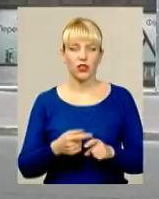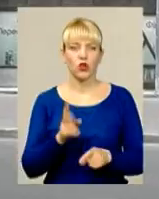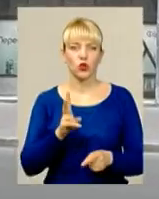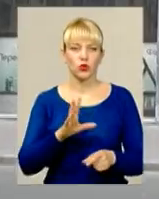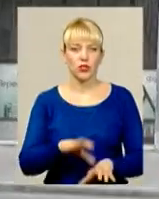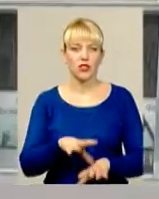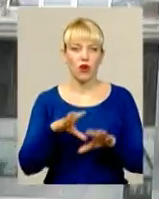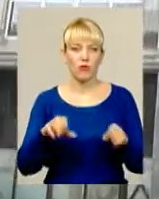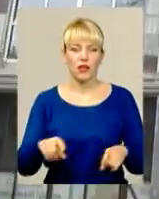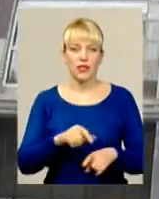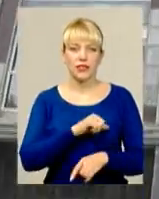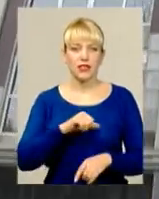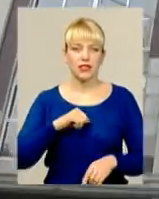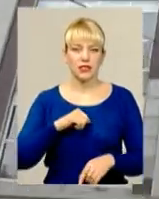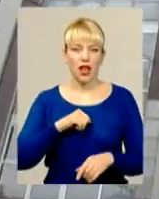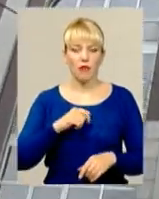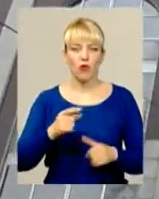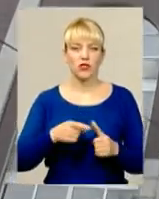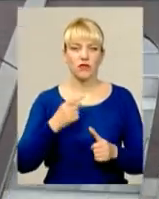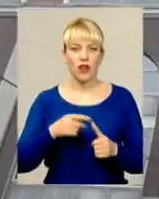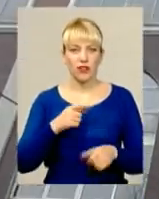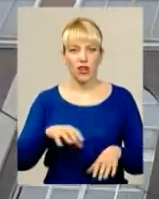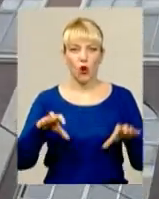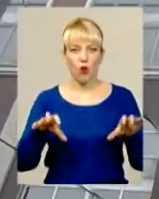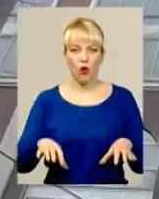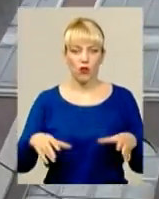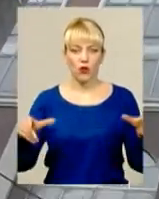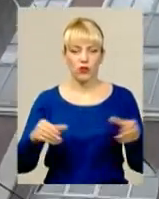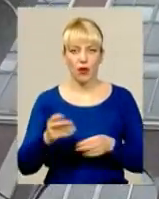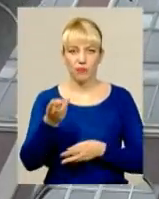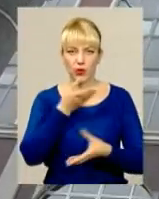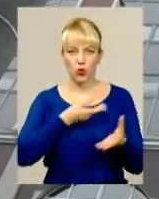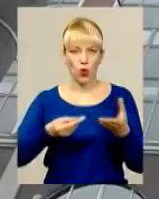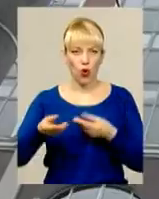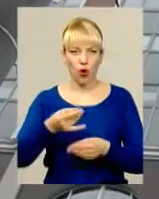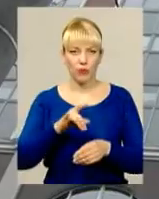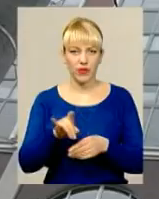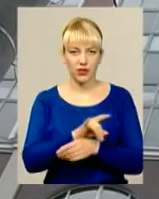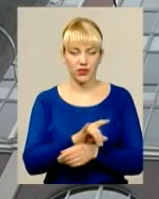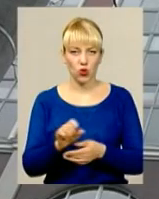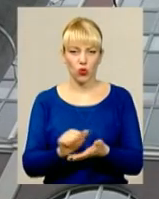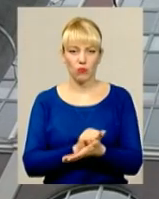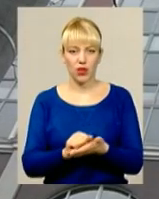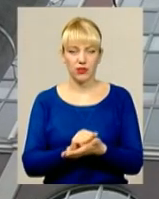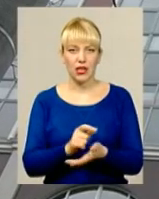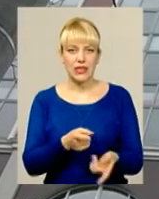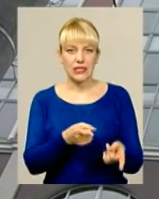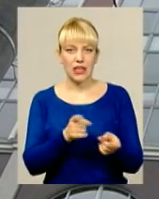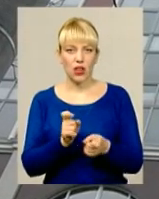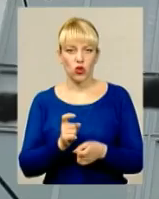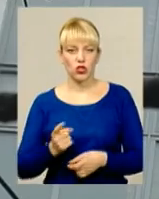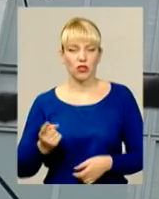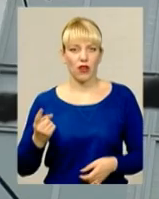голови кооперативу. На підробних документах, залученням охоронної фірми